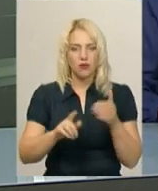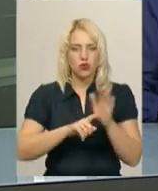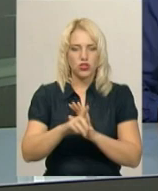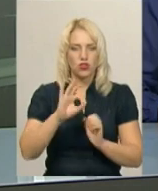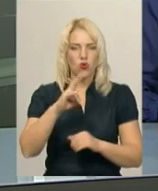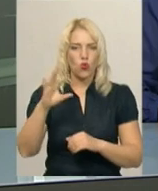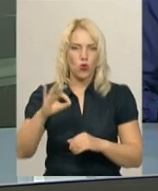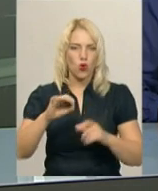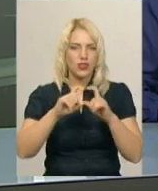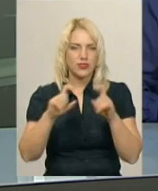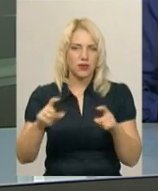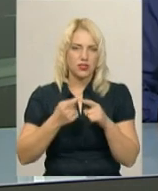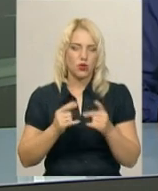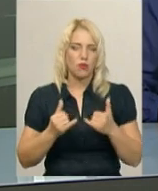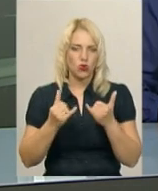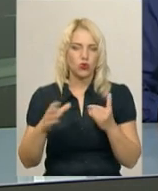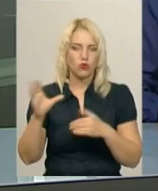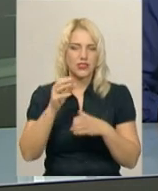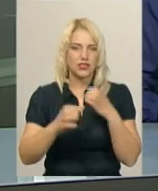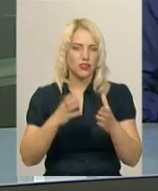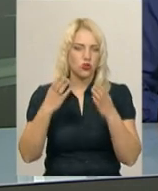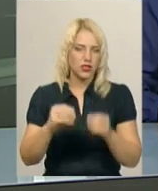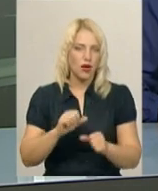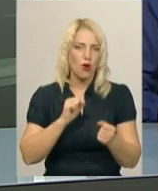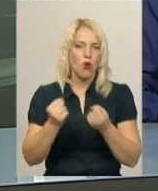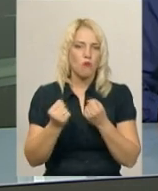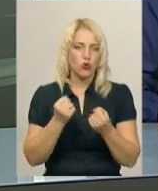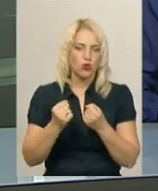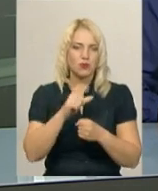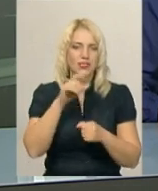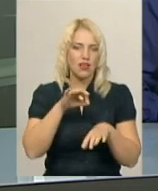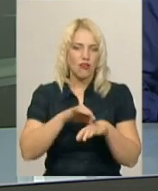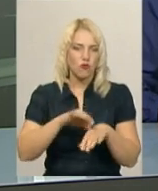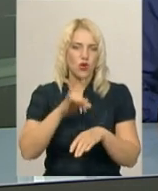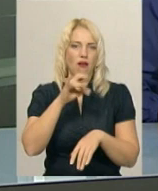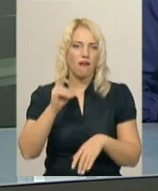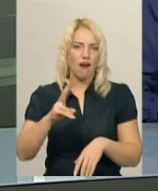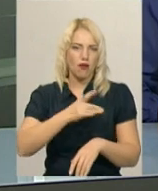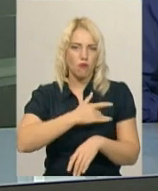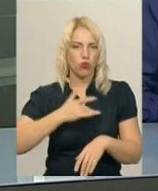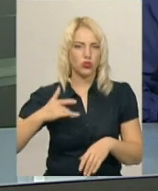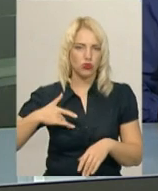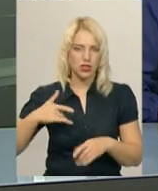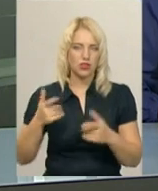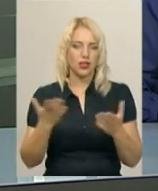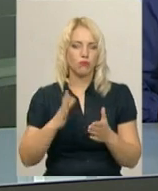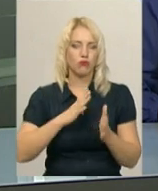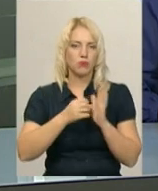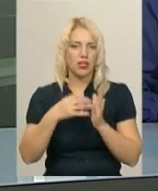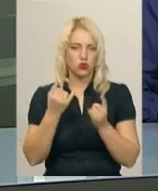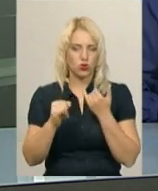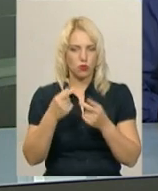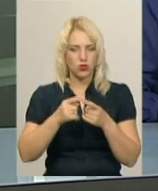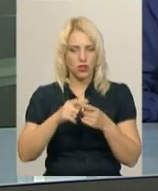онкодиспансері. Всесвітнього дня боротьби з захворюванням на рак молочної залози, який був 15 жовтня. Про це